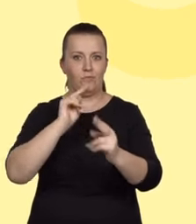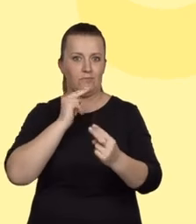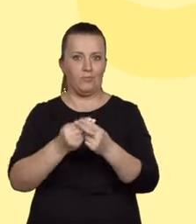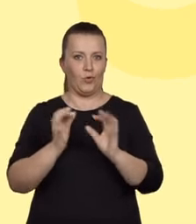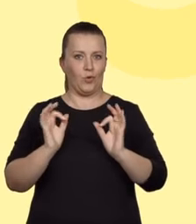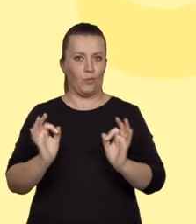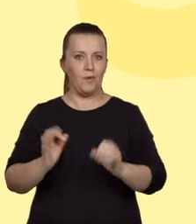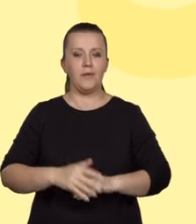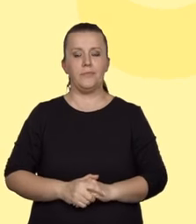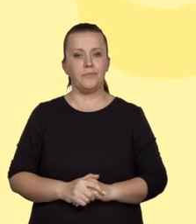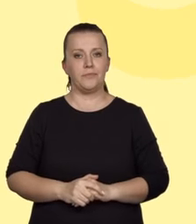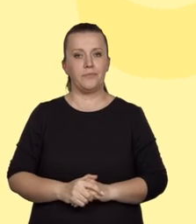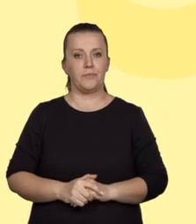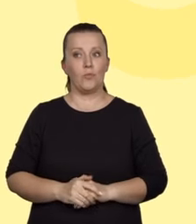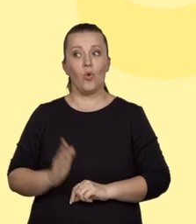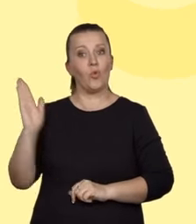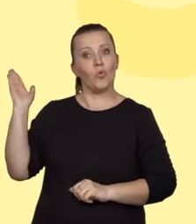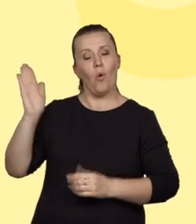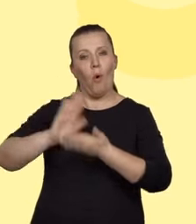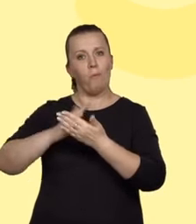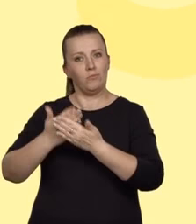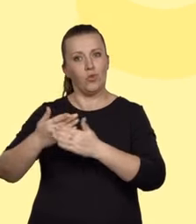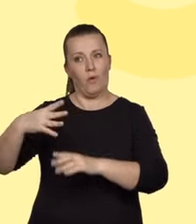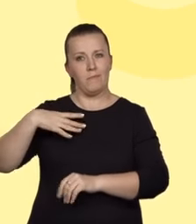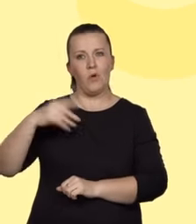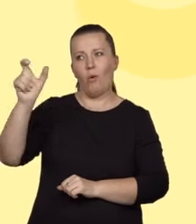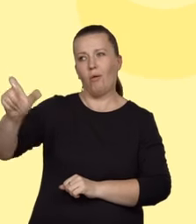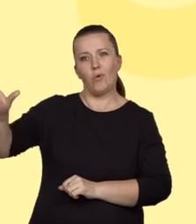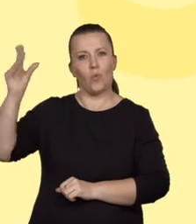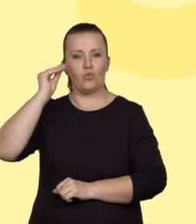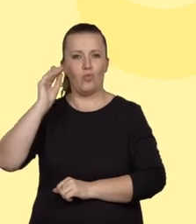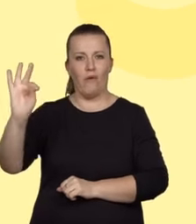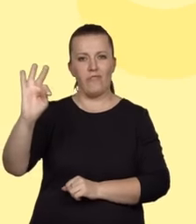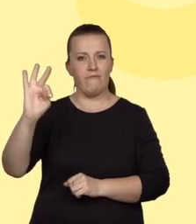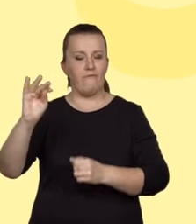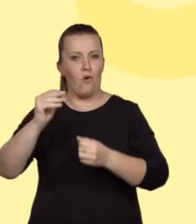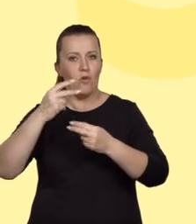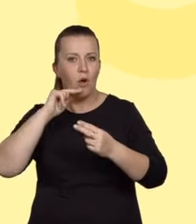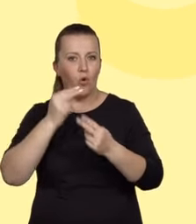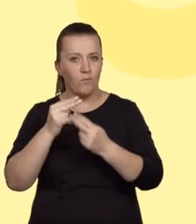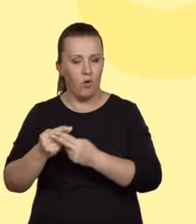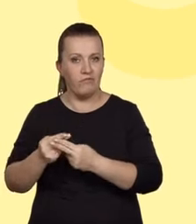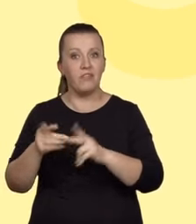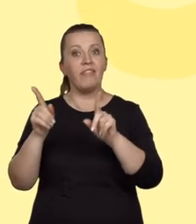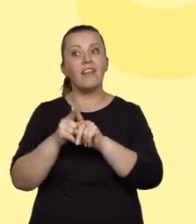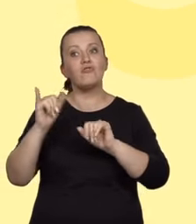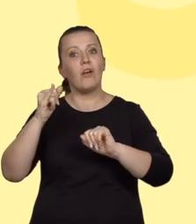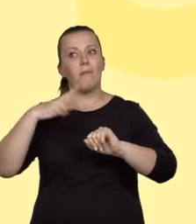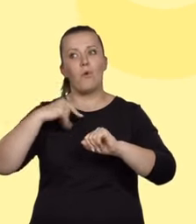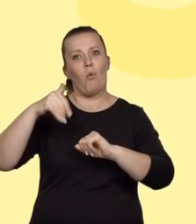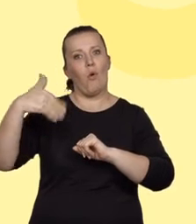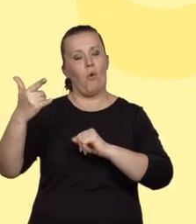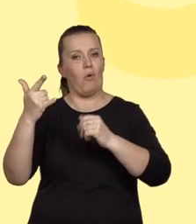Przyjrzyjmy się teraz przykładowym rozwiązaniom zdających oraz ocenom, jakie otrzymali oni za rozwiązanie